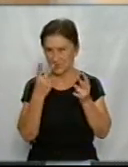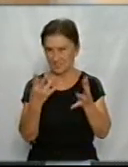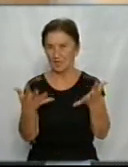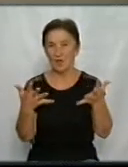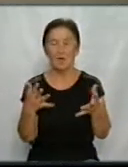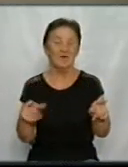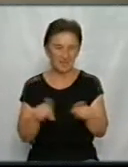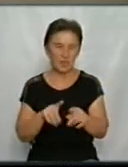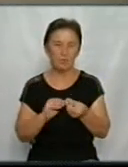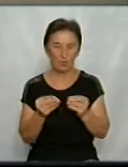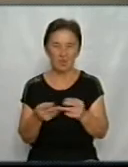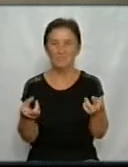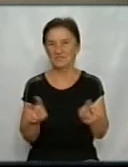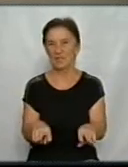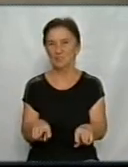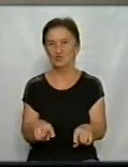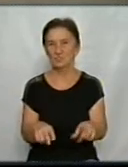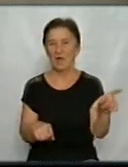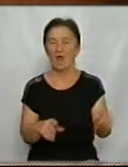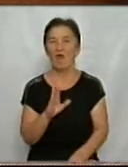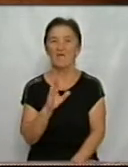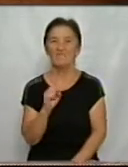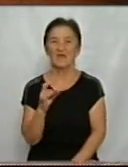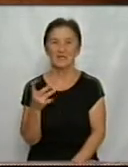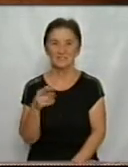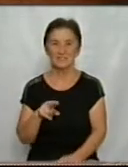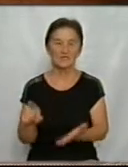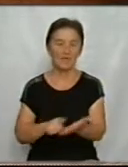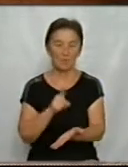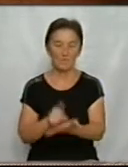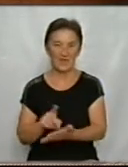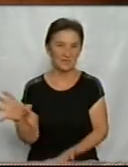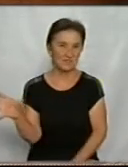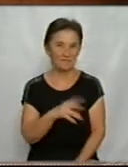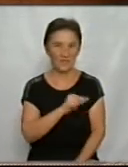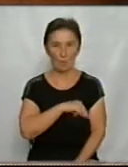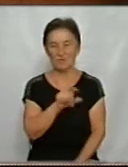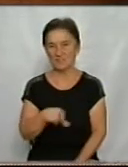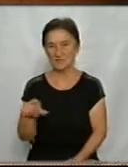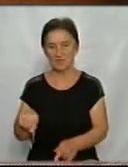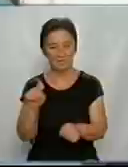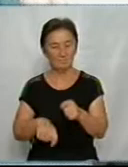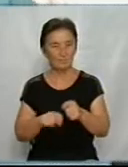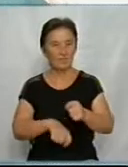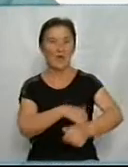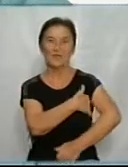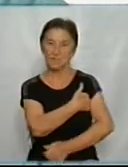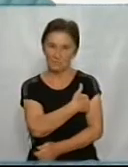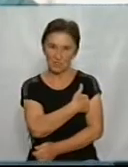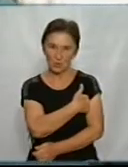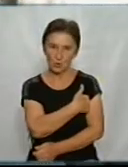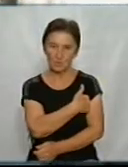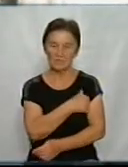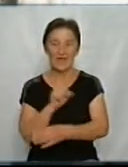і залишаться. Пояснює, з вересня на початку робочого дня зобов'язані усім працівникам школи вимірювати температуру. Замовили